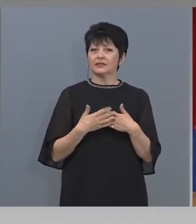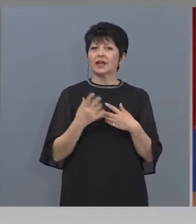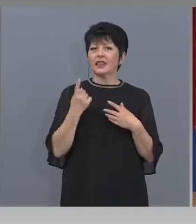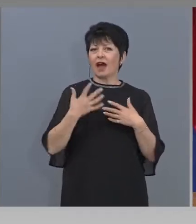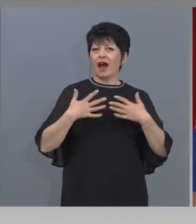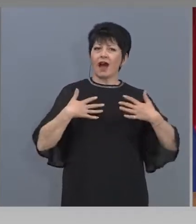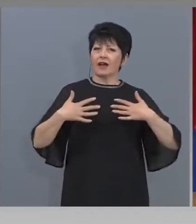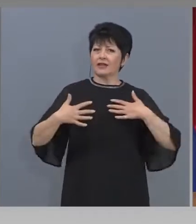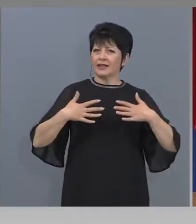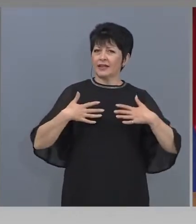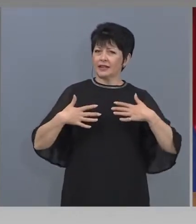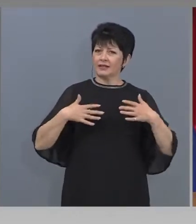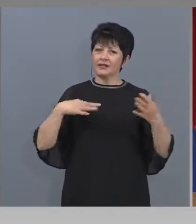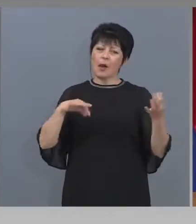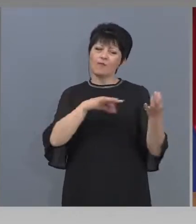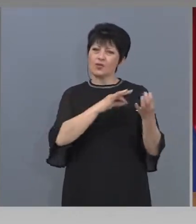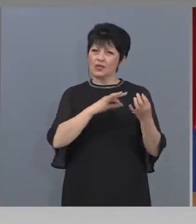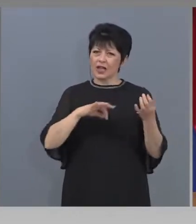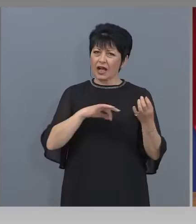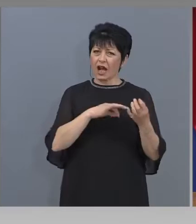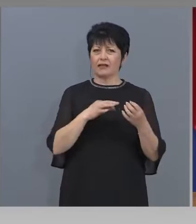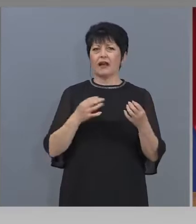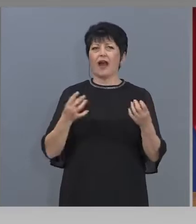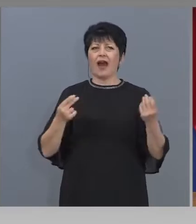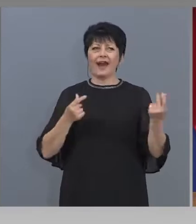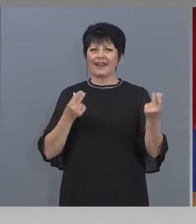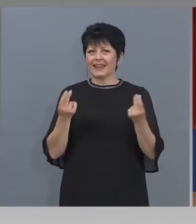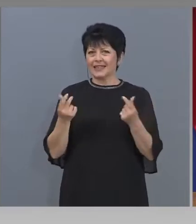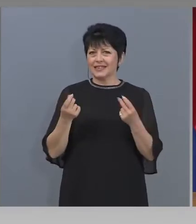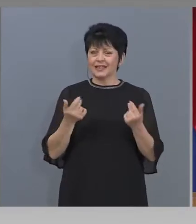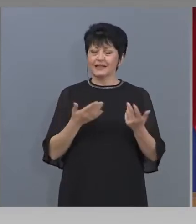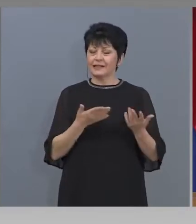актери, музиканти, певци и артистите на сцената.